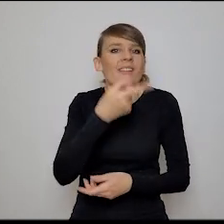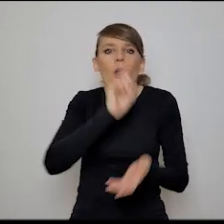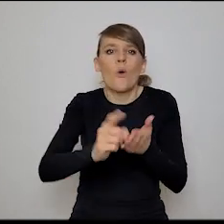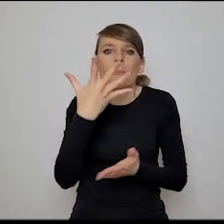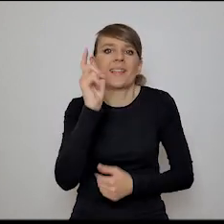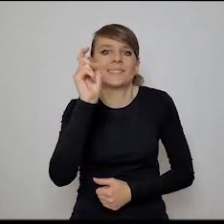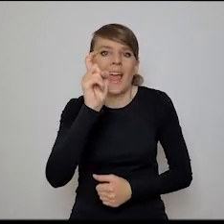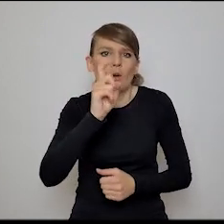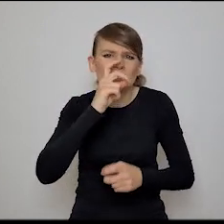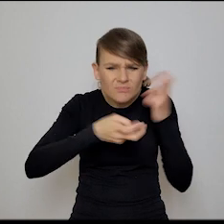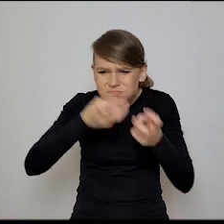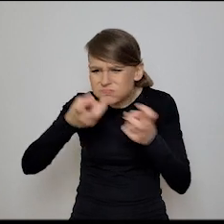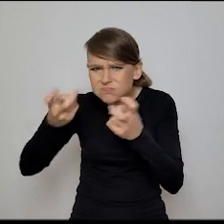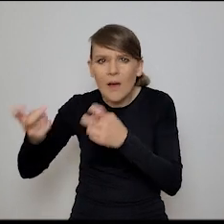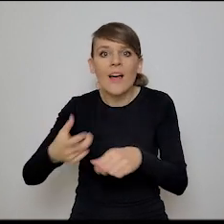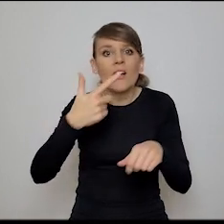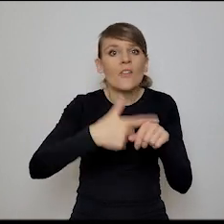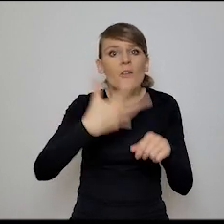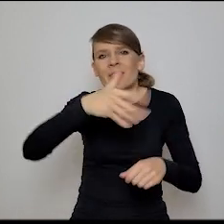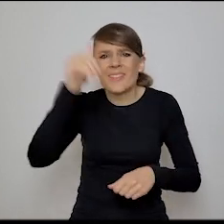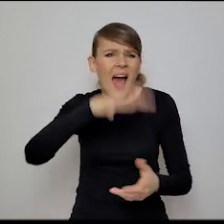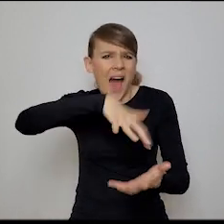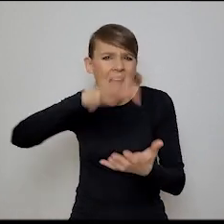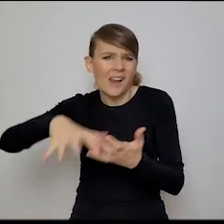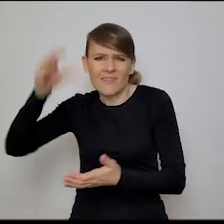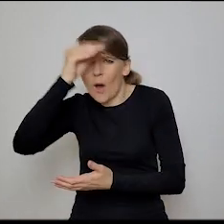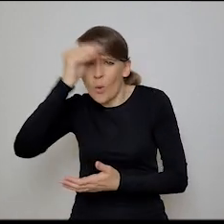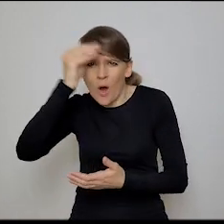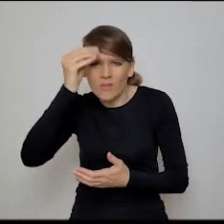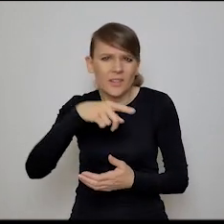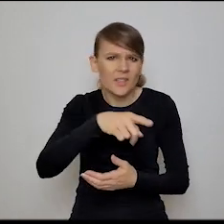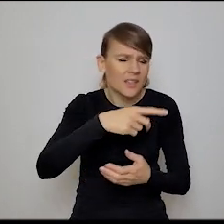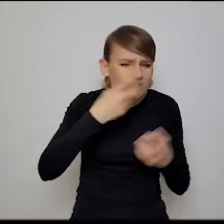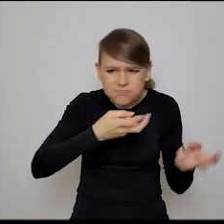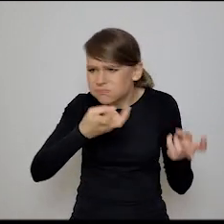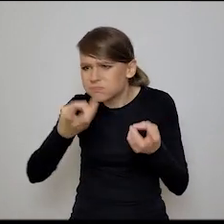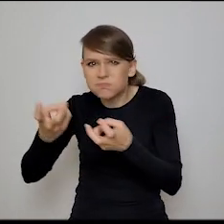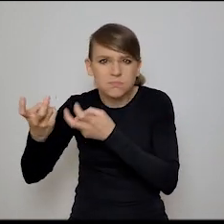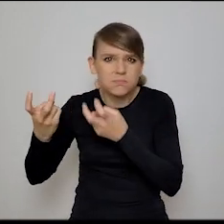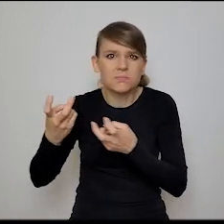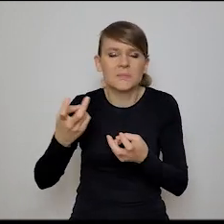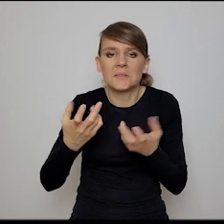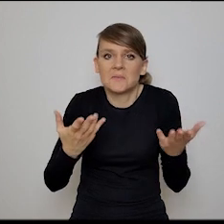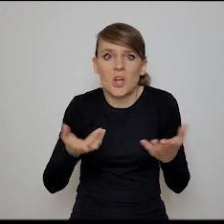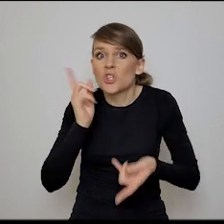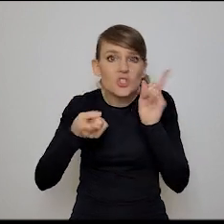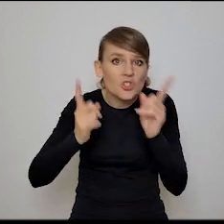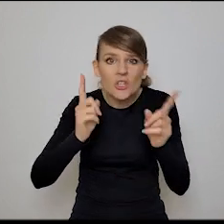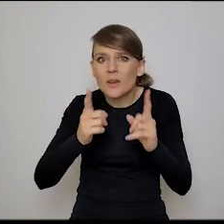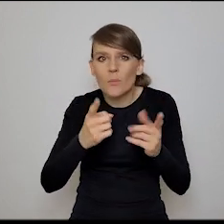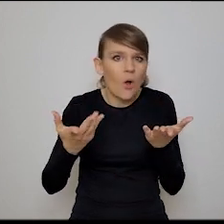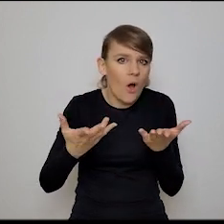przeszukasz zbioru 25 tysięcy artykułów naukowych, które gdzieś tam będziesz potem potrafił szybko